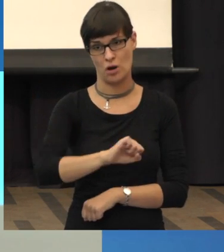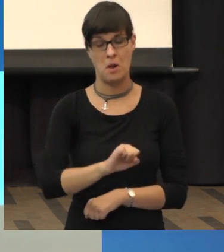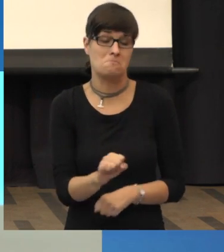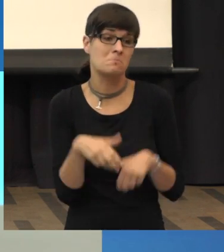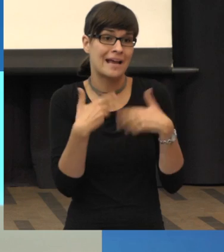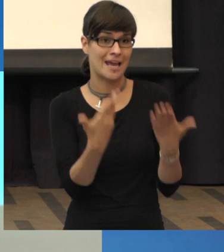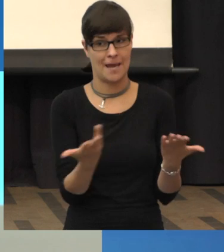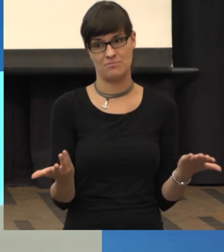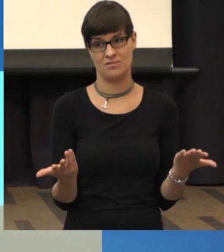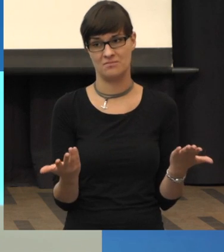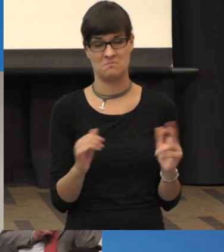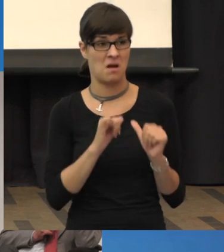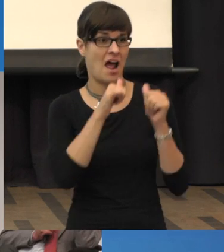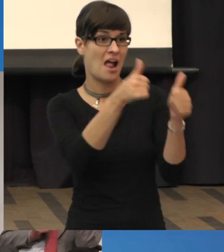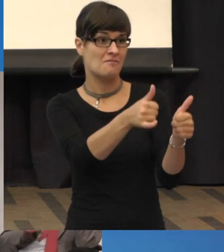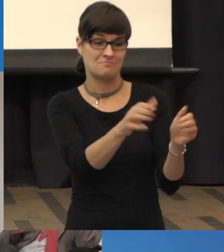letztendlich nichts machen kann.